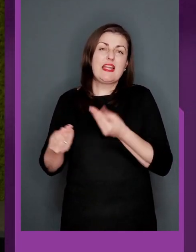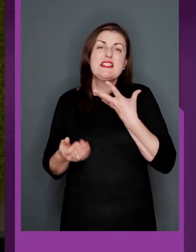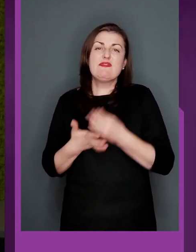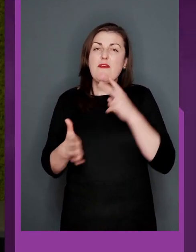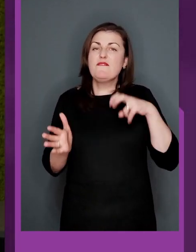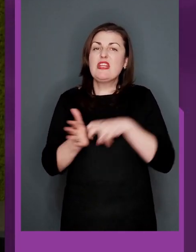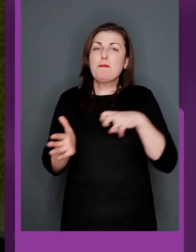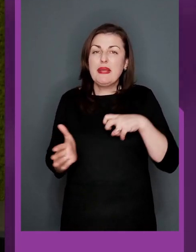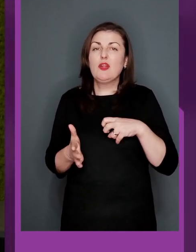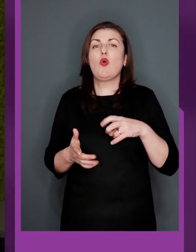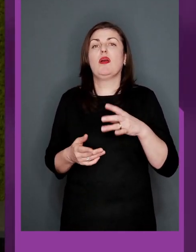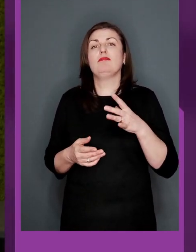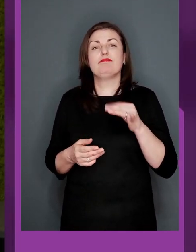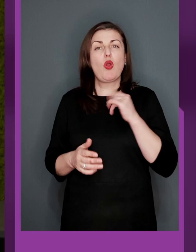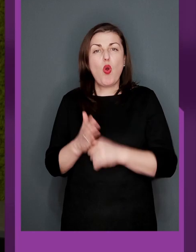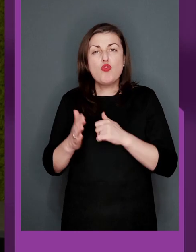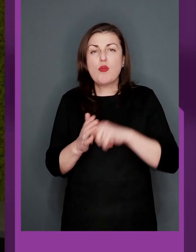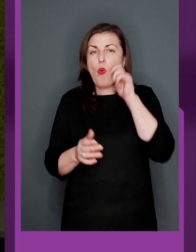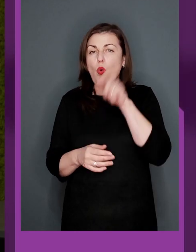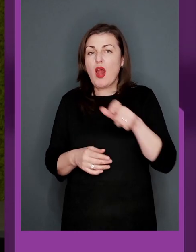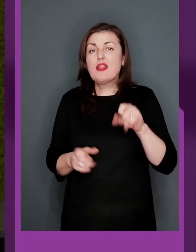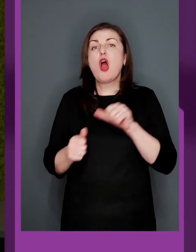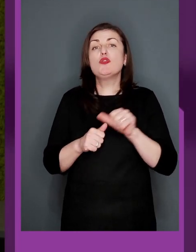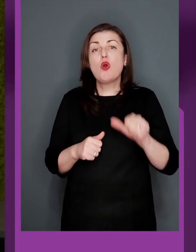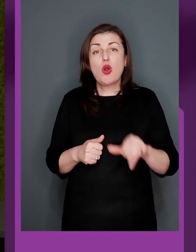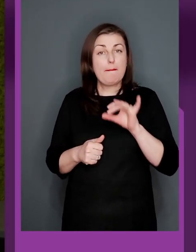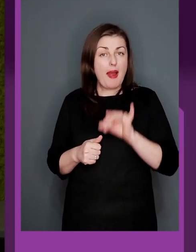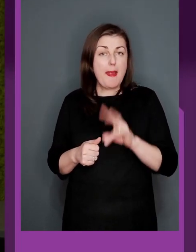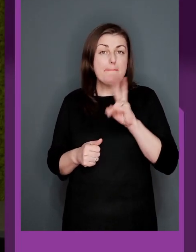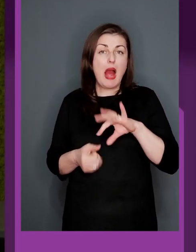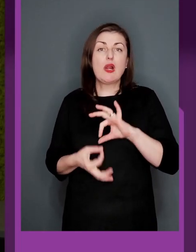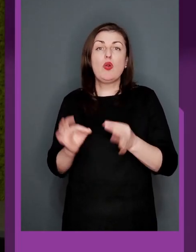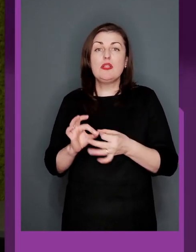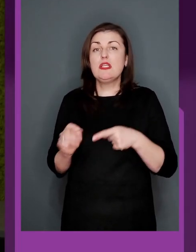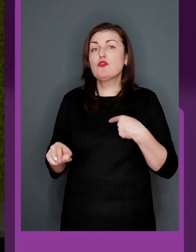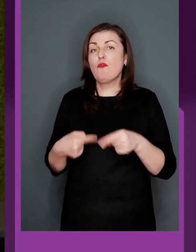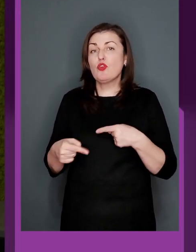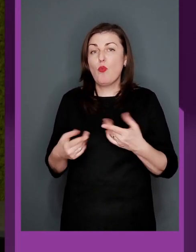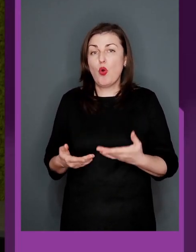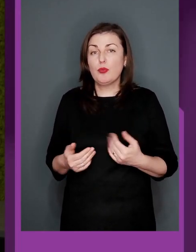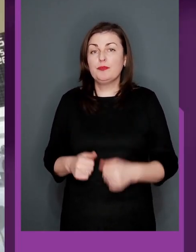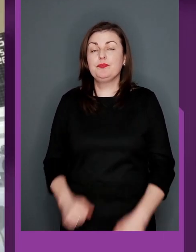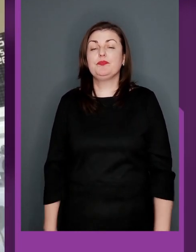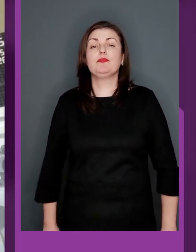відбиток і збиток не тільки кожному українцеві, але й, зокрема, і паралімпійському футболу.